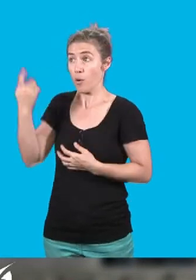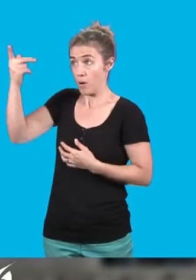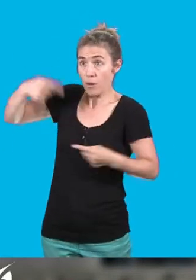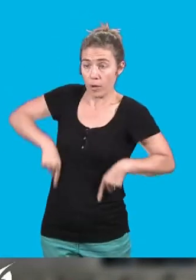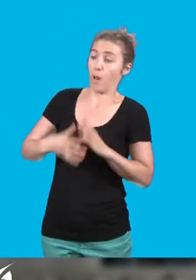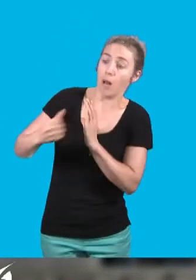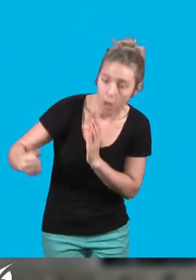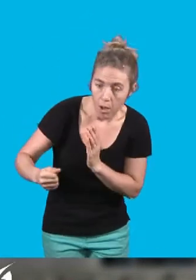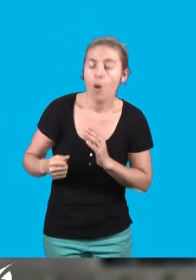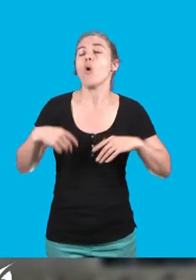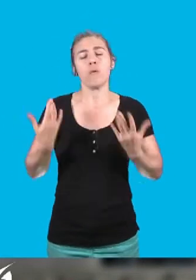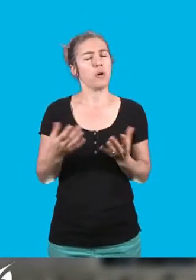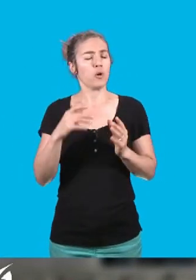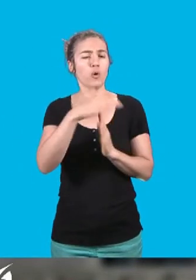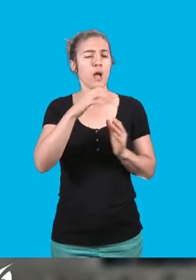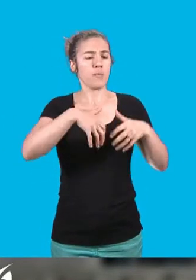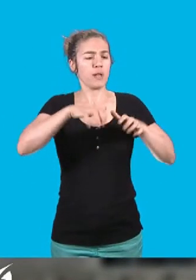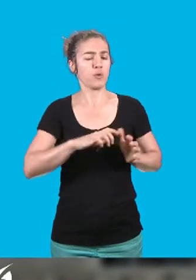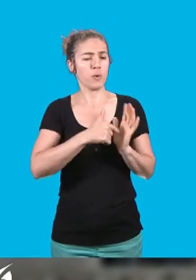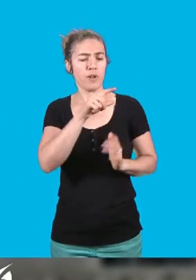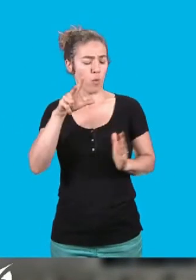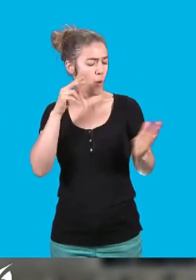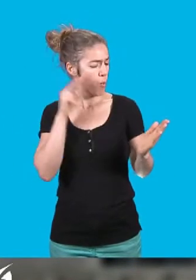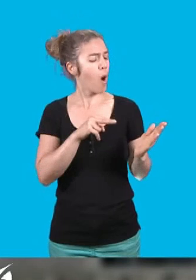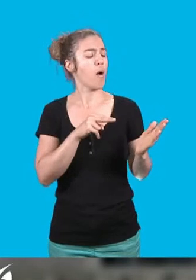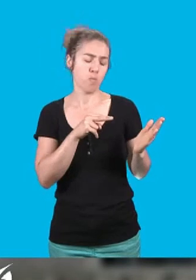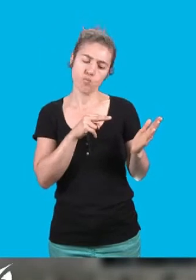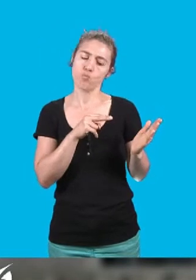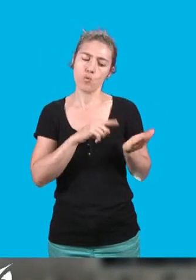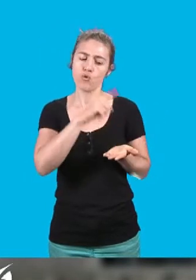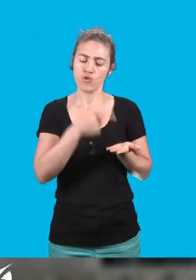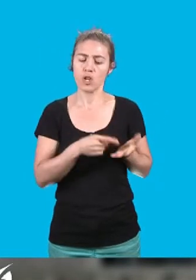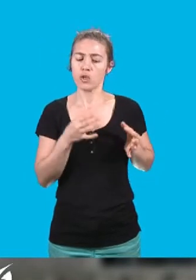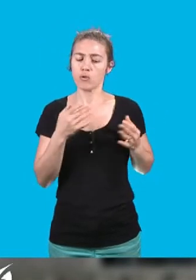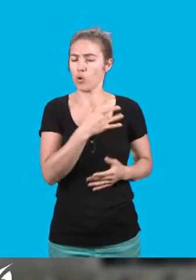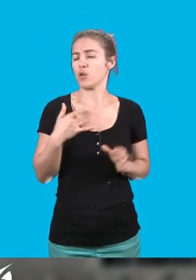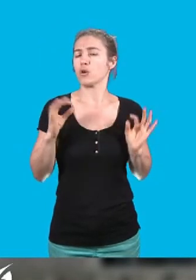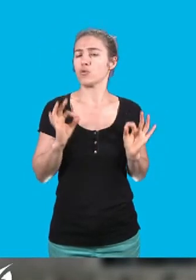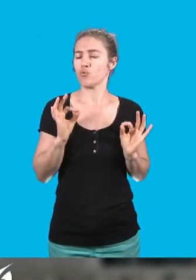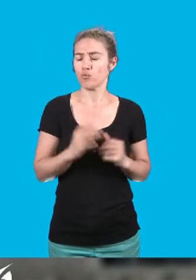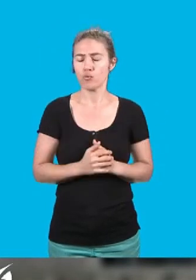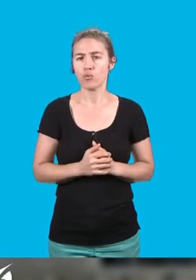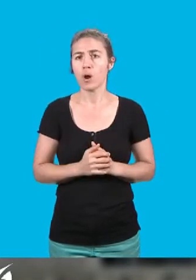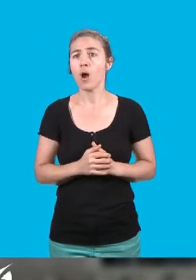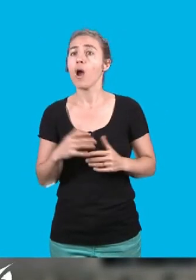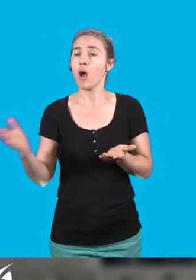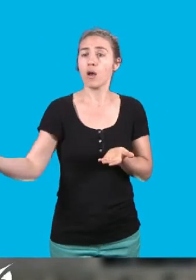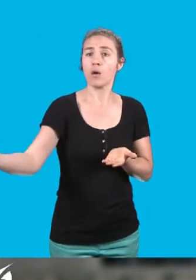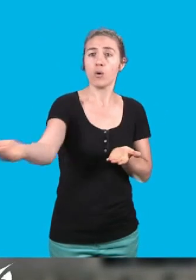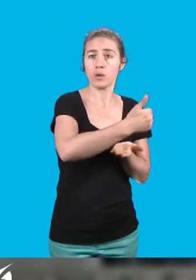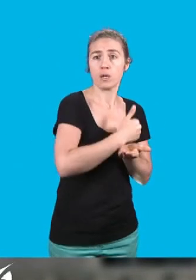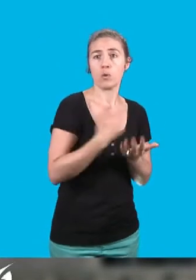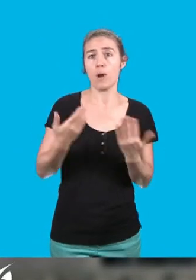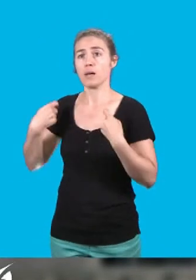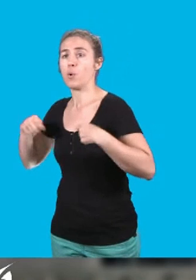administratif 2023 présenté montre une situation budgétaire saine. Avec des recettes de fonctionnement supérieures aux dépenses, l